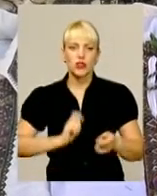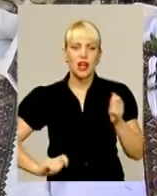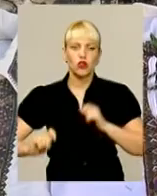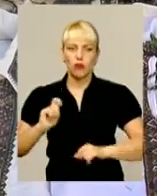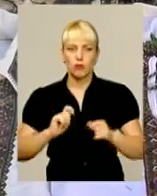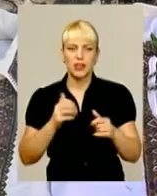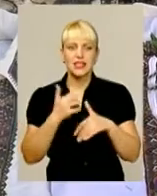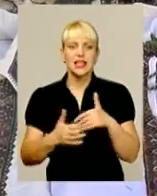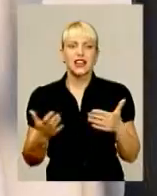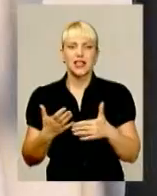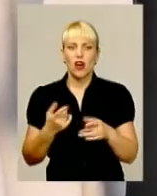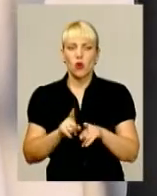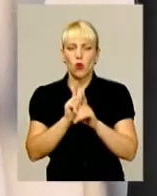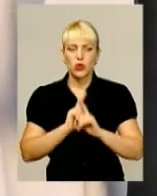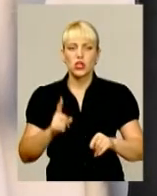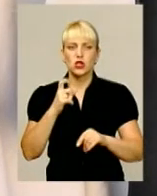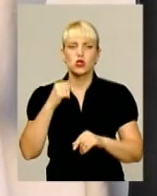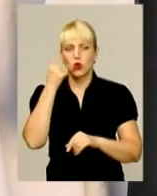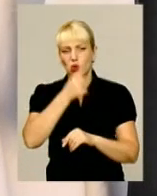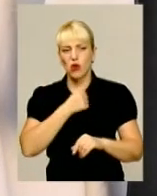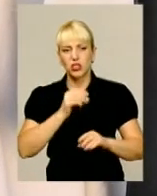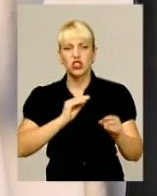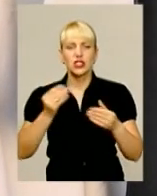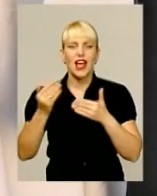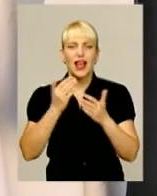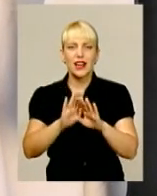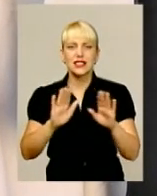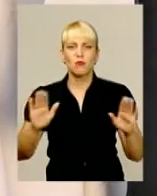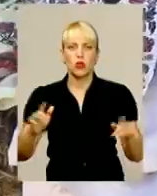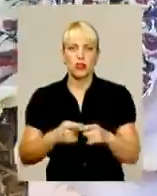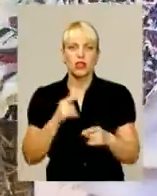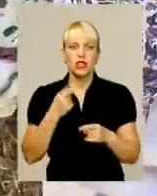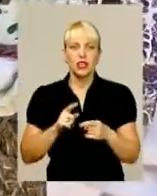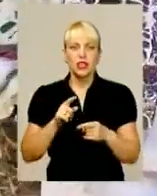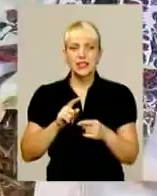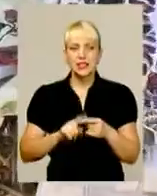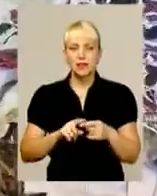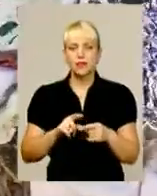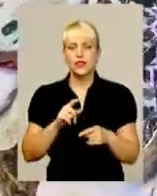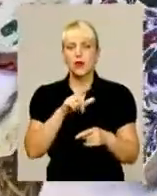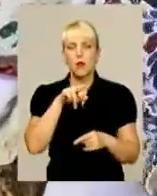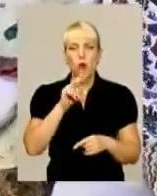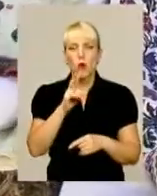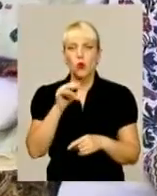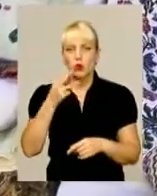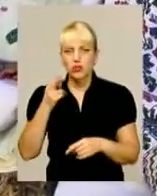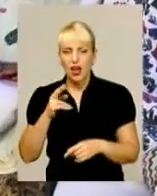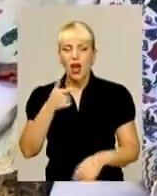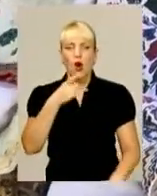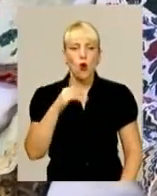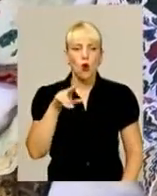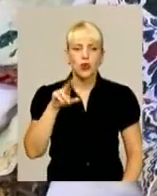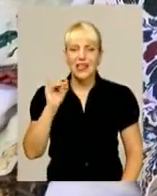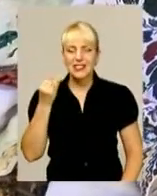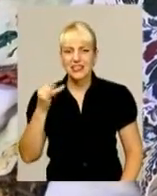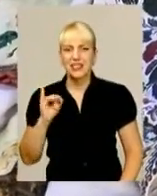якого просто унікальні сторічні експонати. Музейний експонат, вона з Покуття, це Городенківський район Франківської